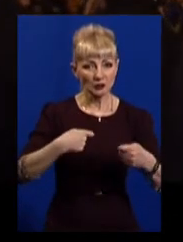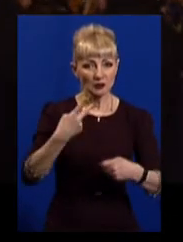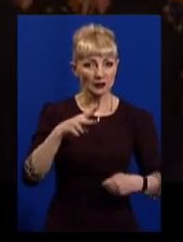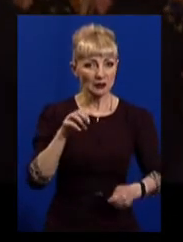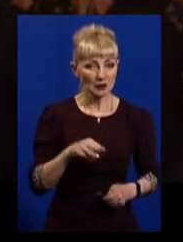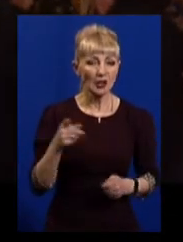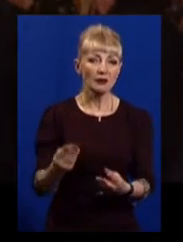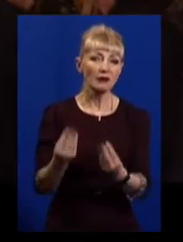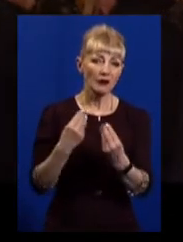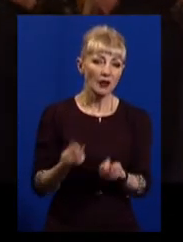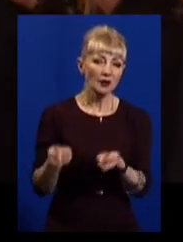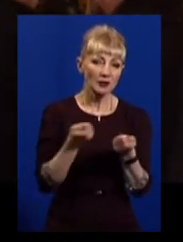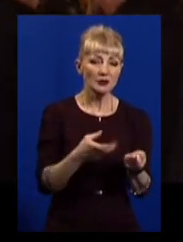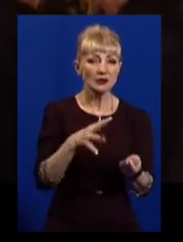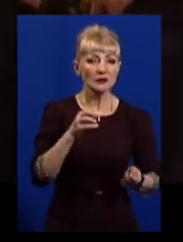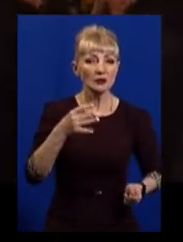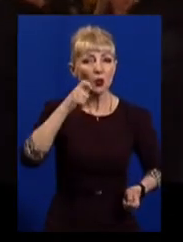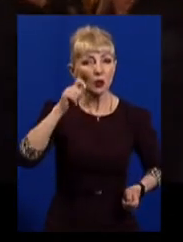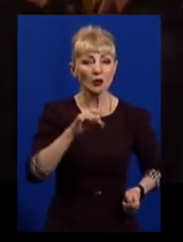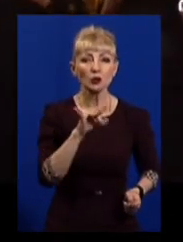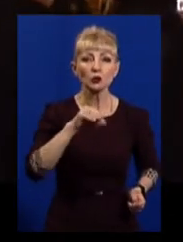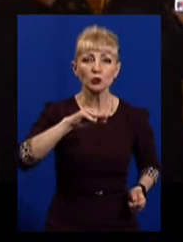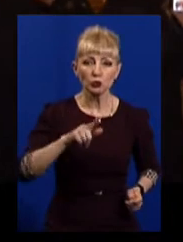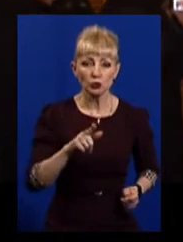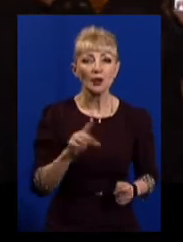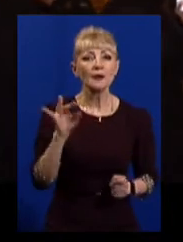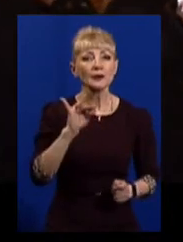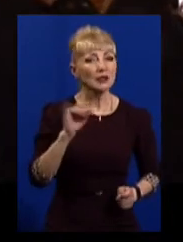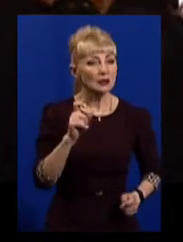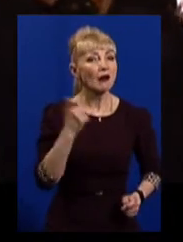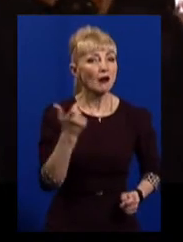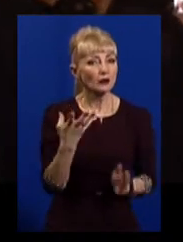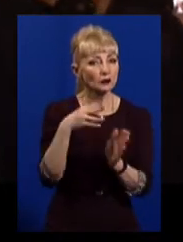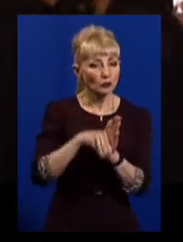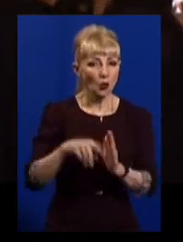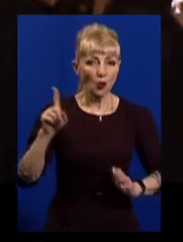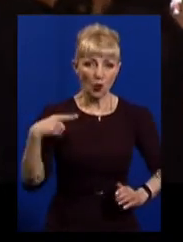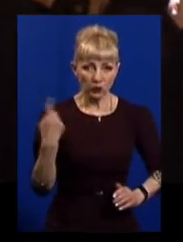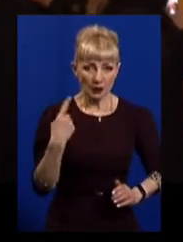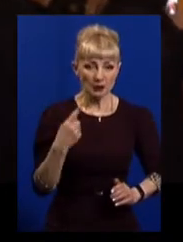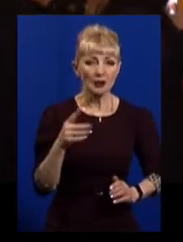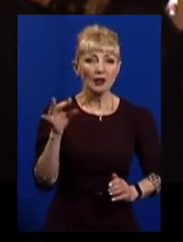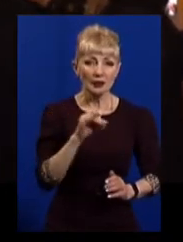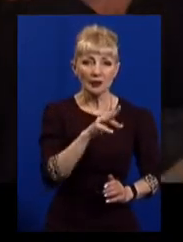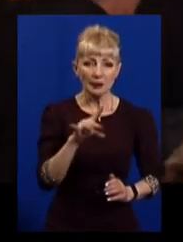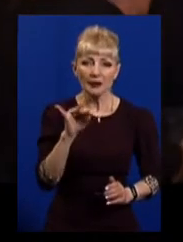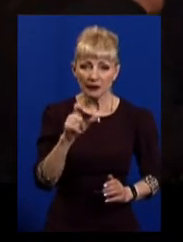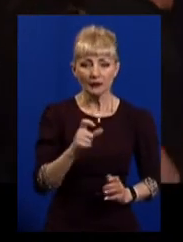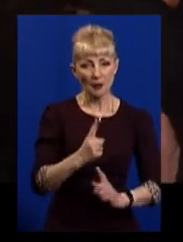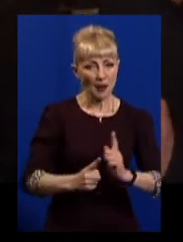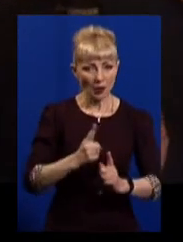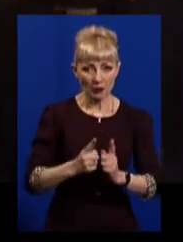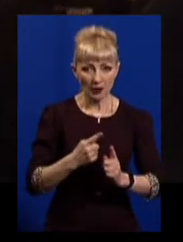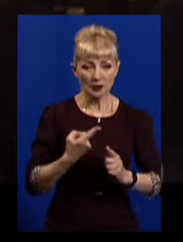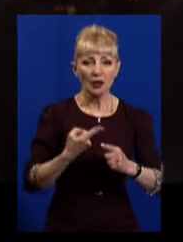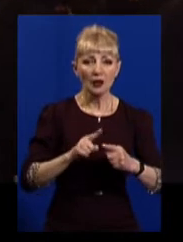поставляли нам, привозили з усієї України ртуть, у тому числі і з Харкова, і з області відходи, і ми їх переробляли. Пройшли ми